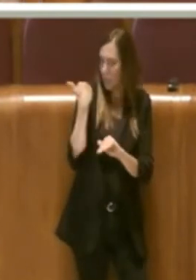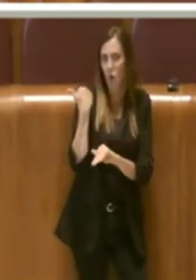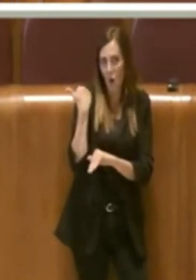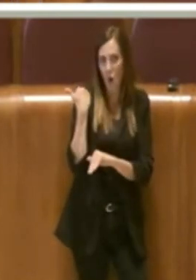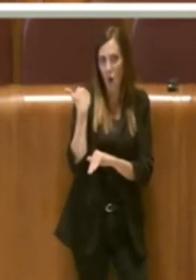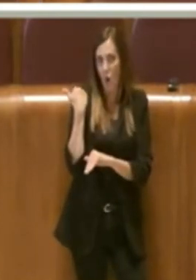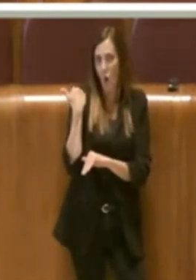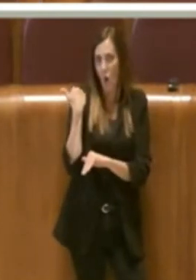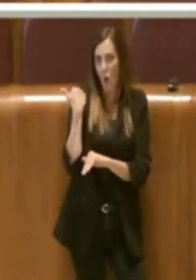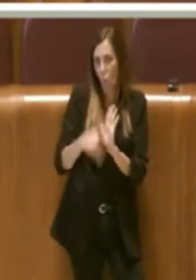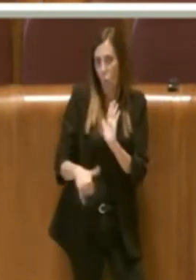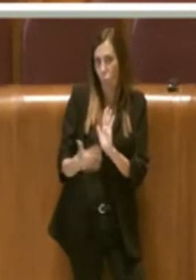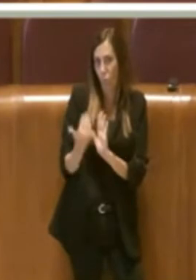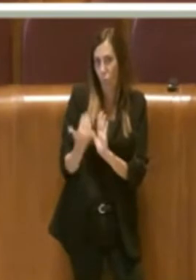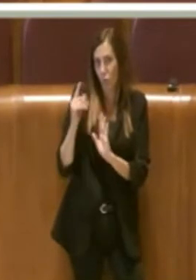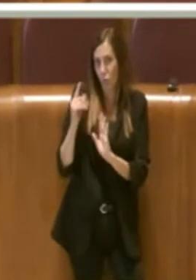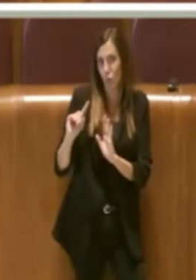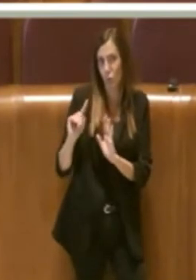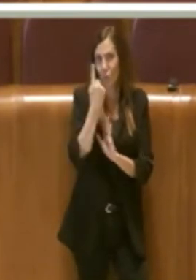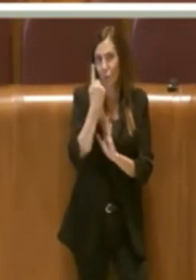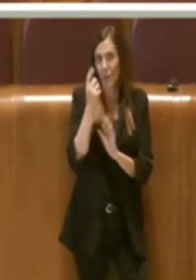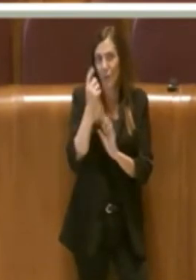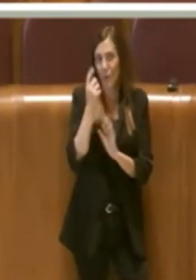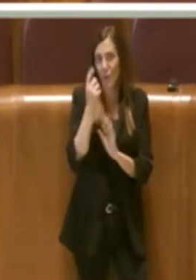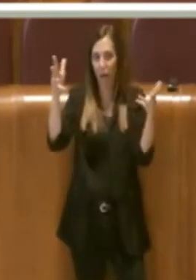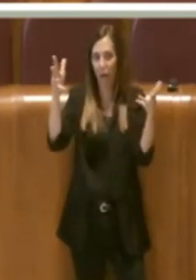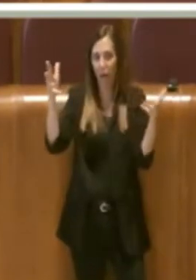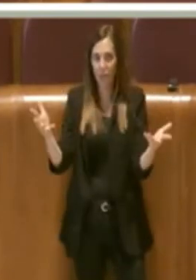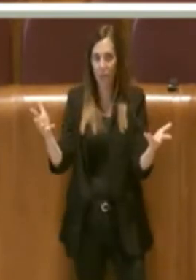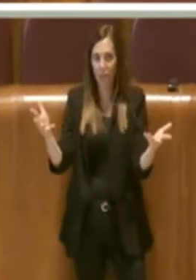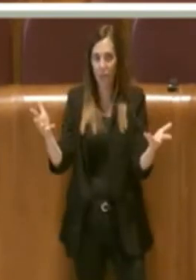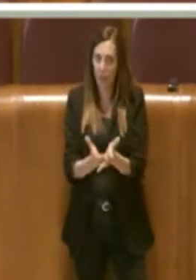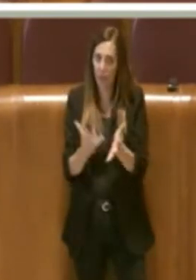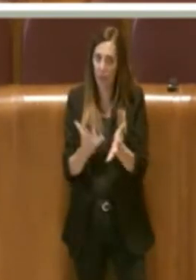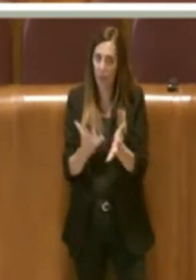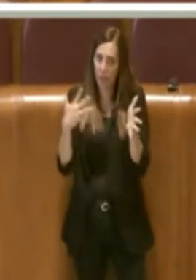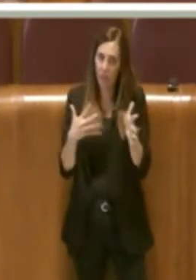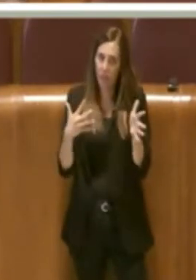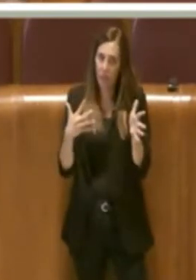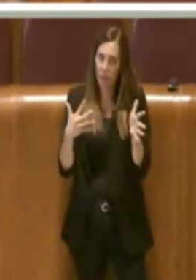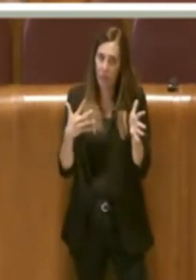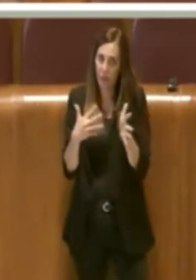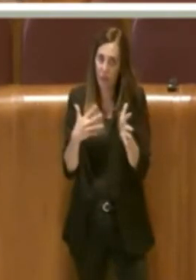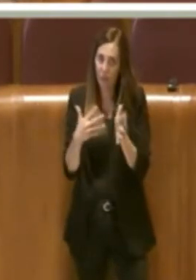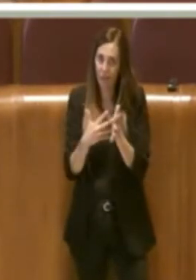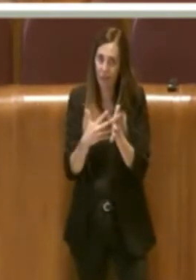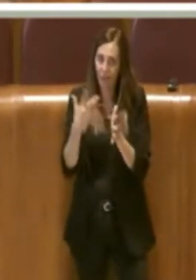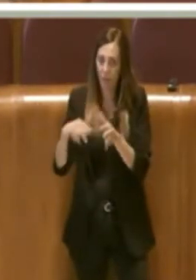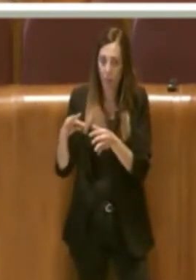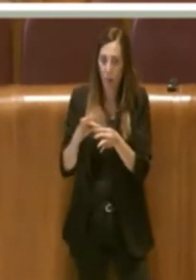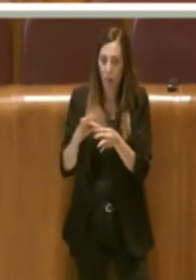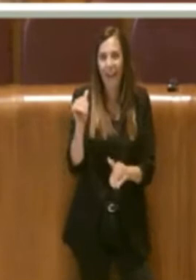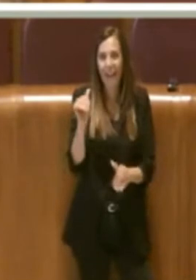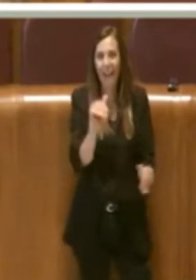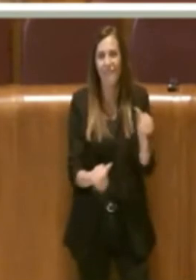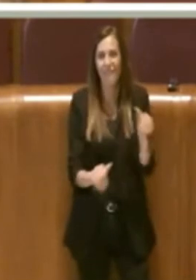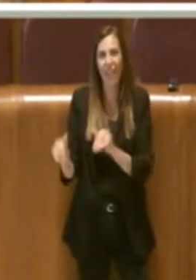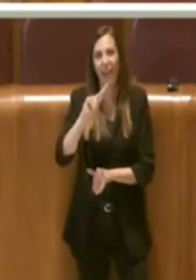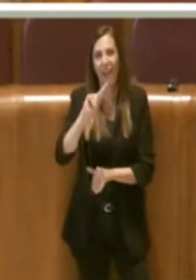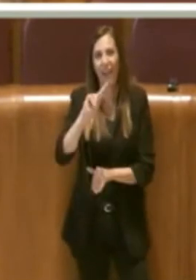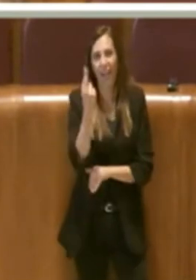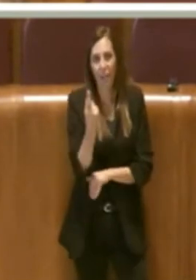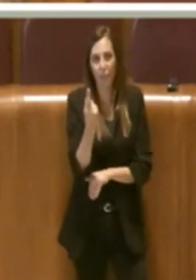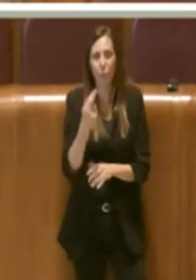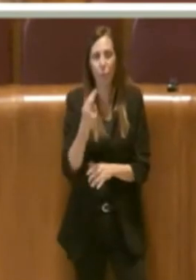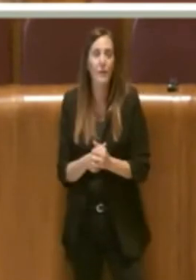soprattutto alla pandemia il disagio dell'ultimo referendum e quindi